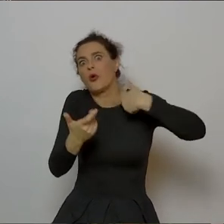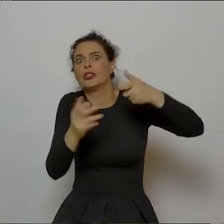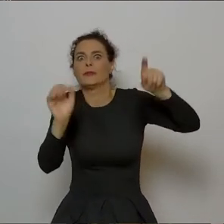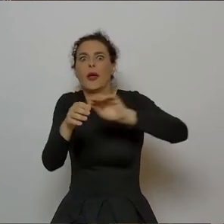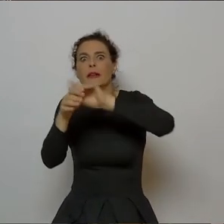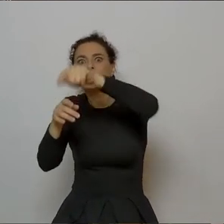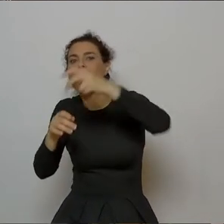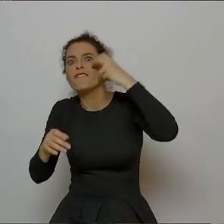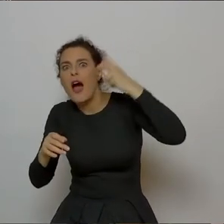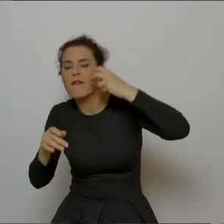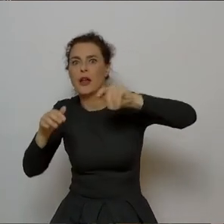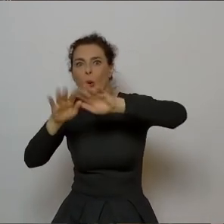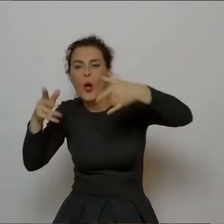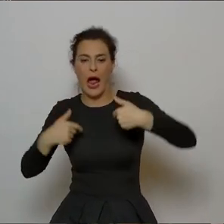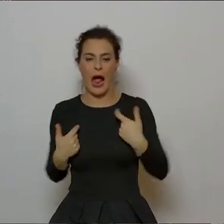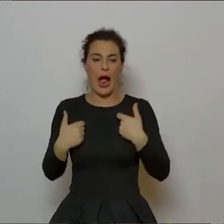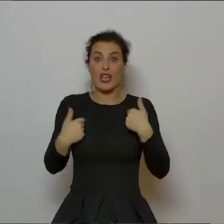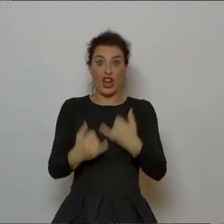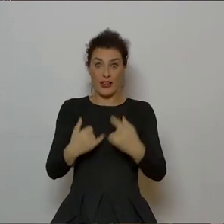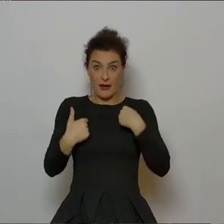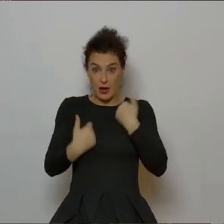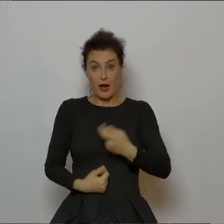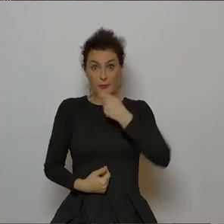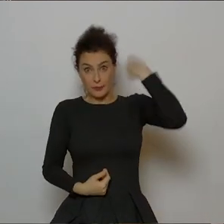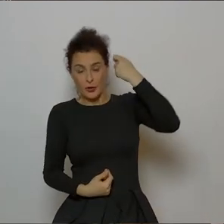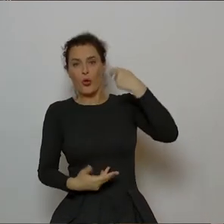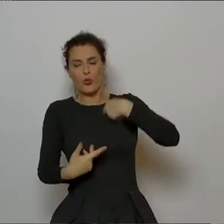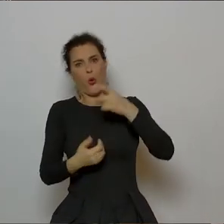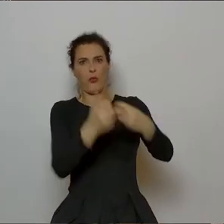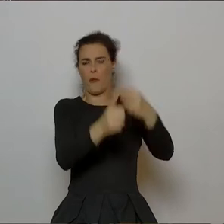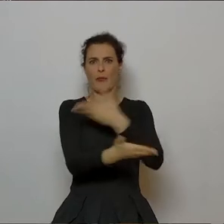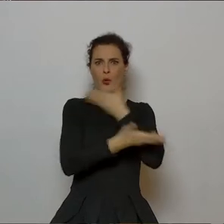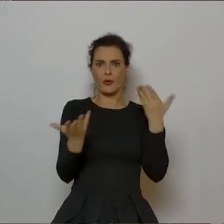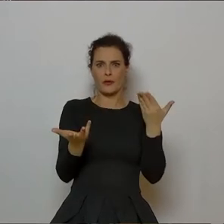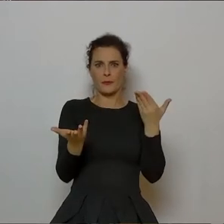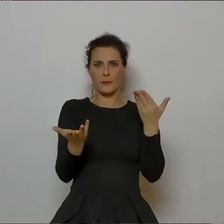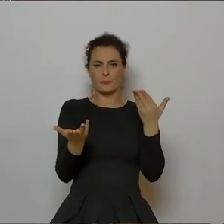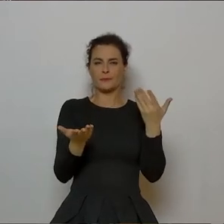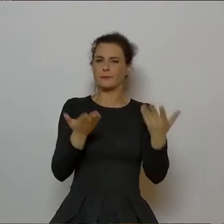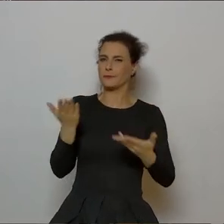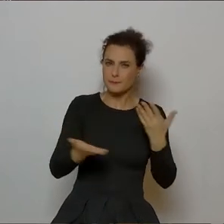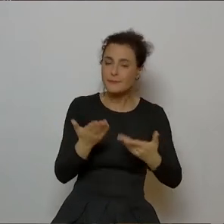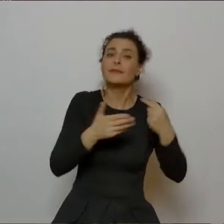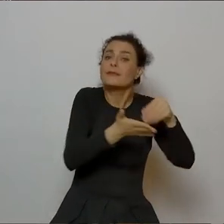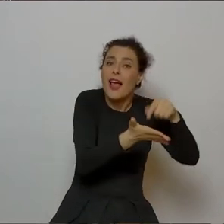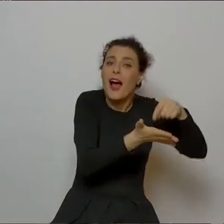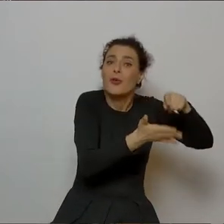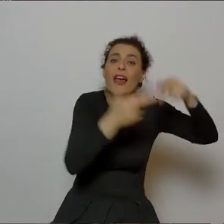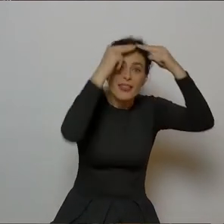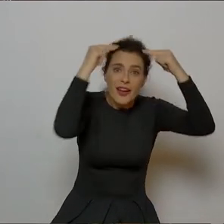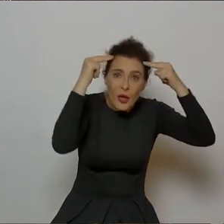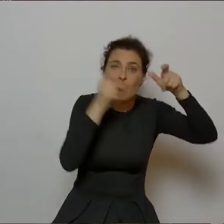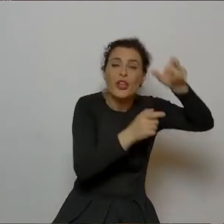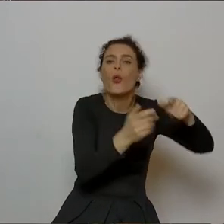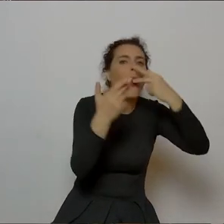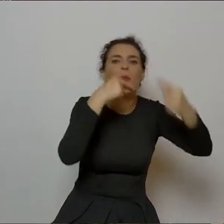takiego. A w momencie, w którym ona znika, popełnia samobójstwo, nie ma problemu. No i tutaj Norwid przepięknie pokazuje Rytigera, bo